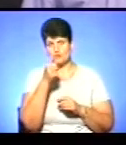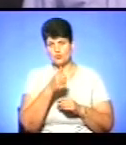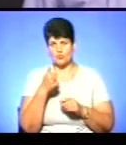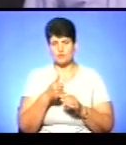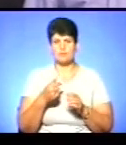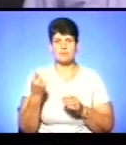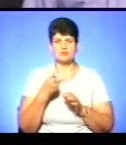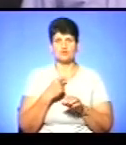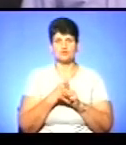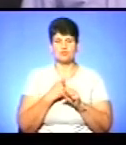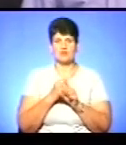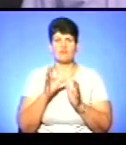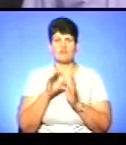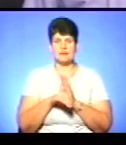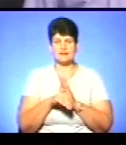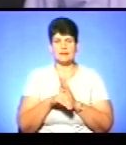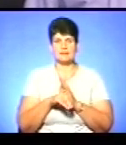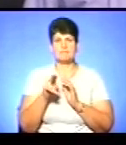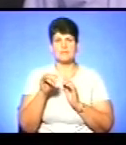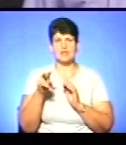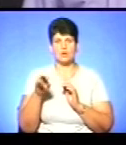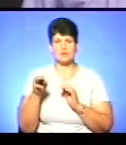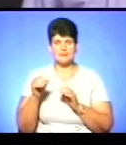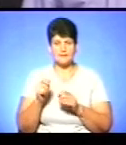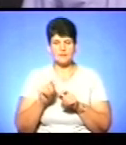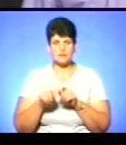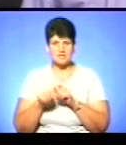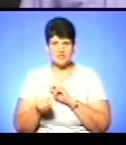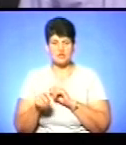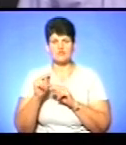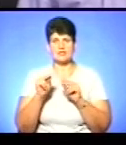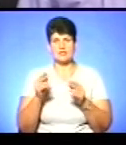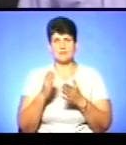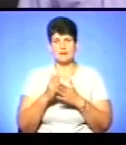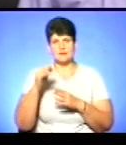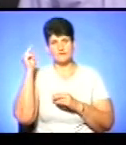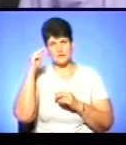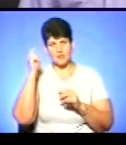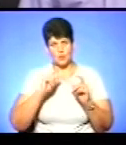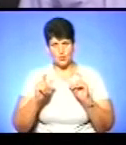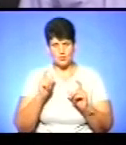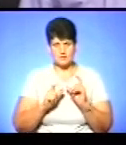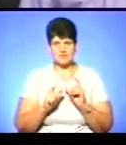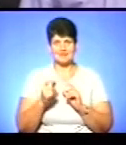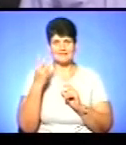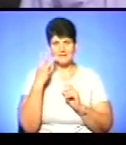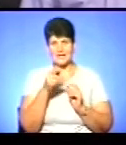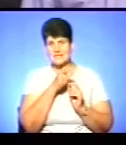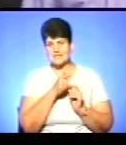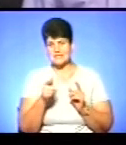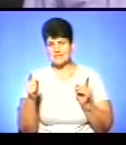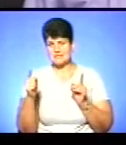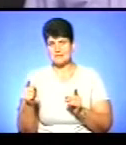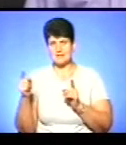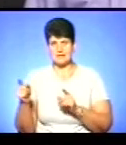вперше, що ми зробили, ввели пілотне дослідження. Далі, вчителі мали пройти курси, пройшли три сесії курсів в